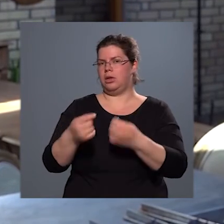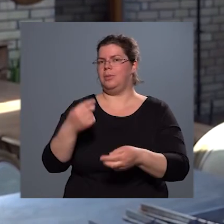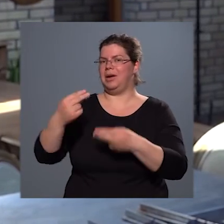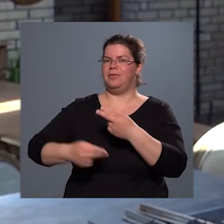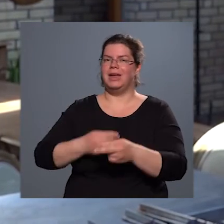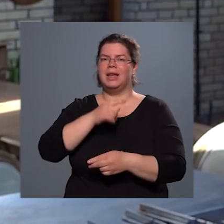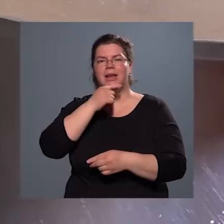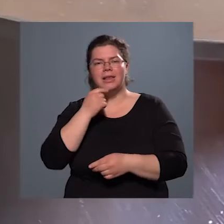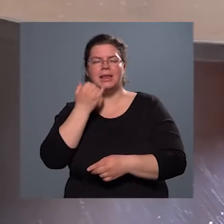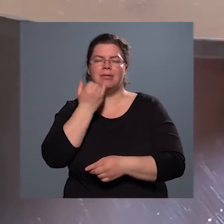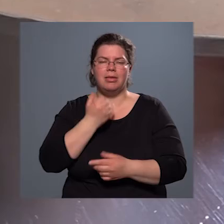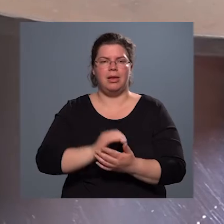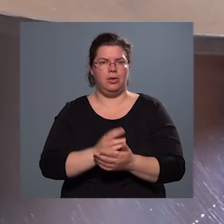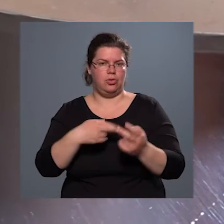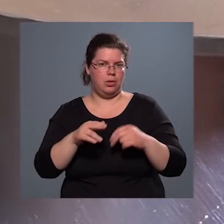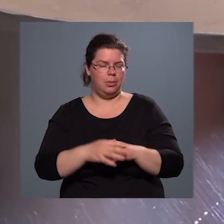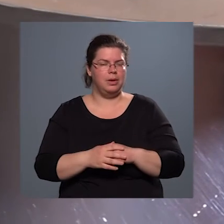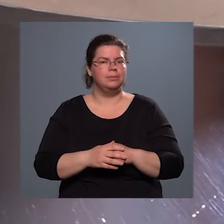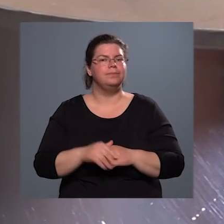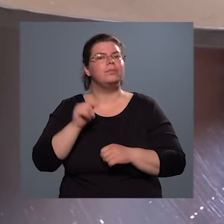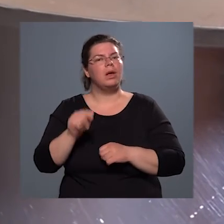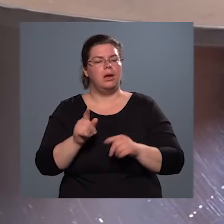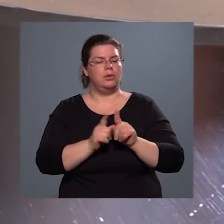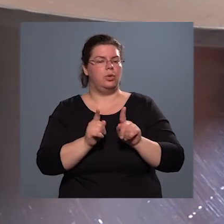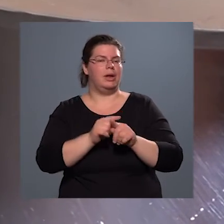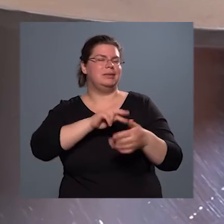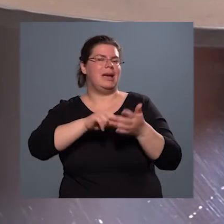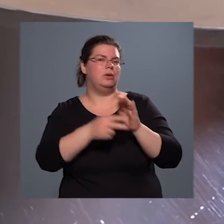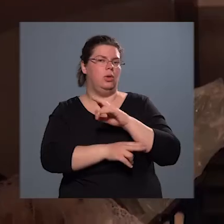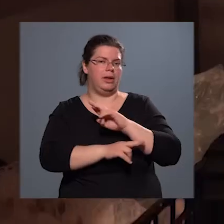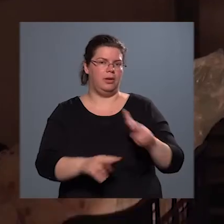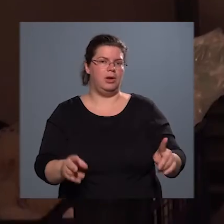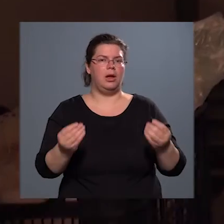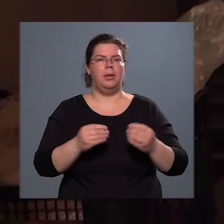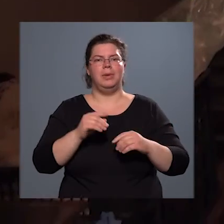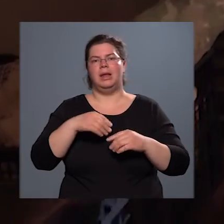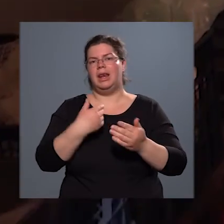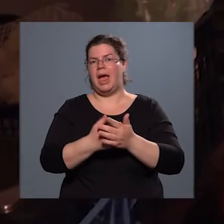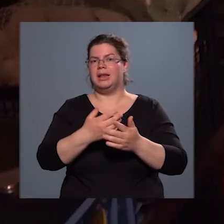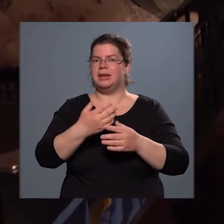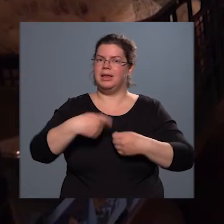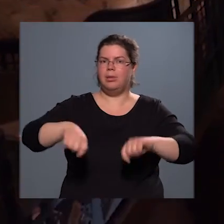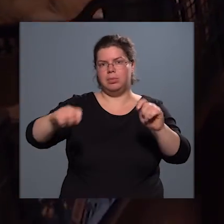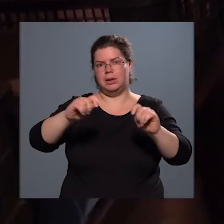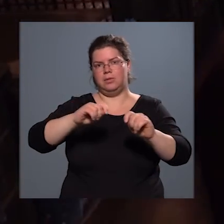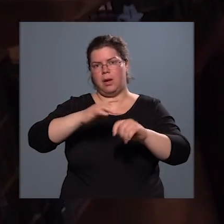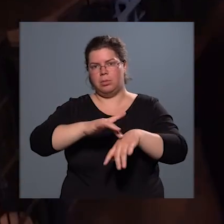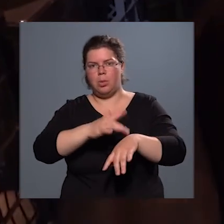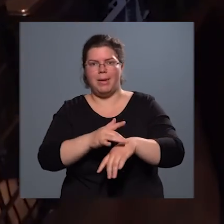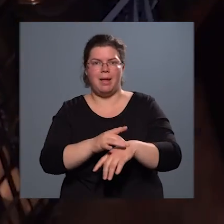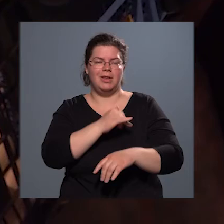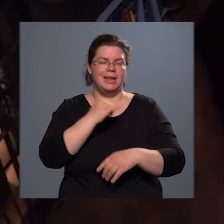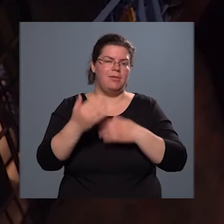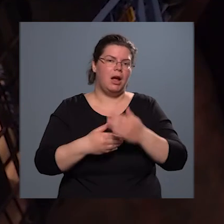a zamatát, ízét, stb. Egy ilyen technológia van, ami erre ki lett építve itt az évek alatt, meg ki lett próbálva, és akkor azt próbáljuk